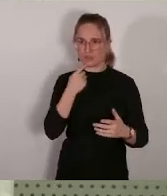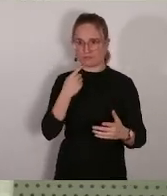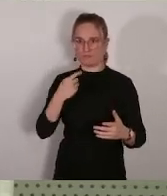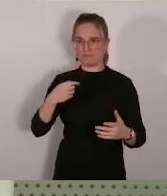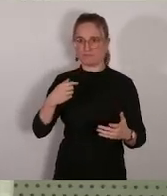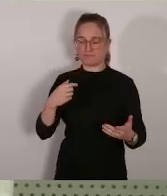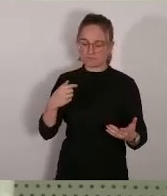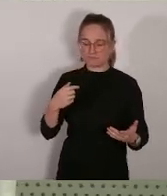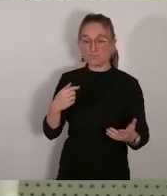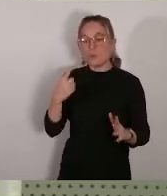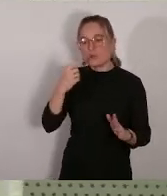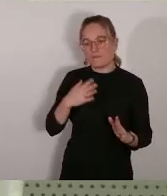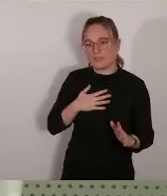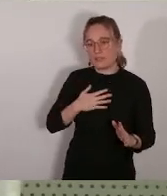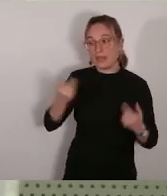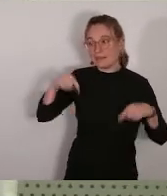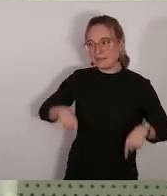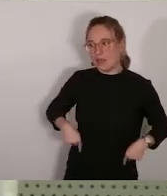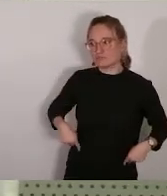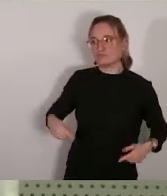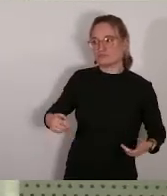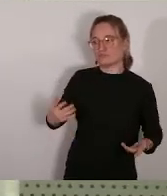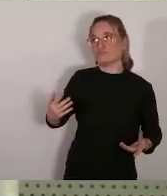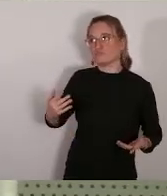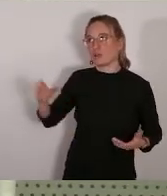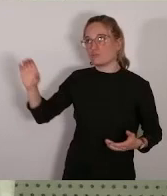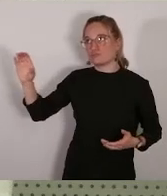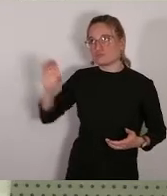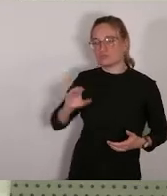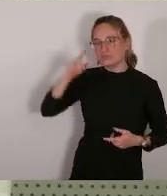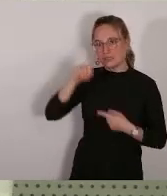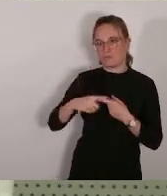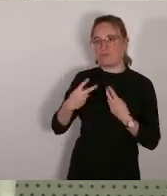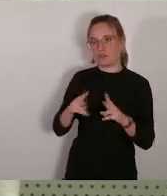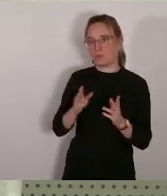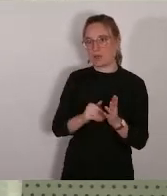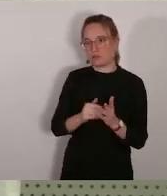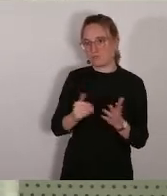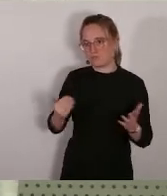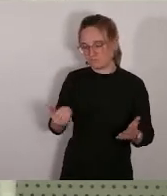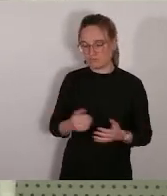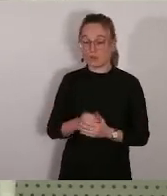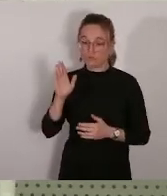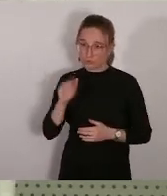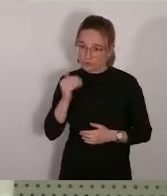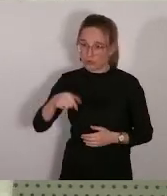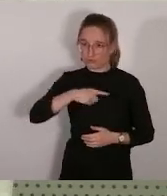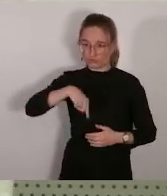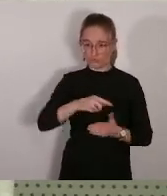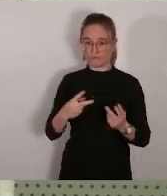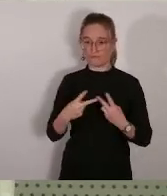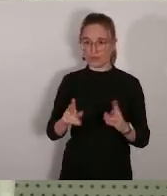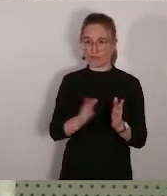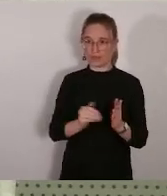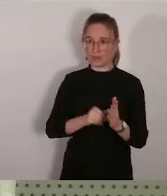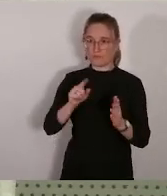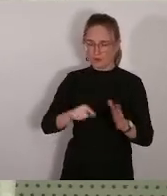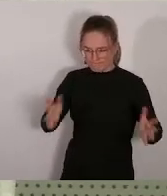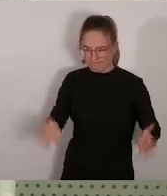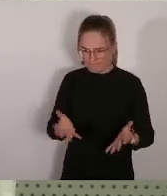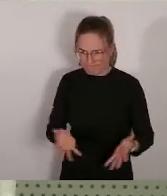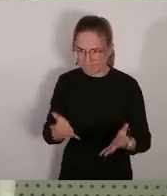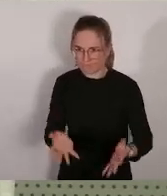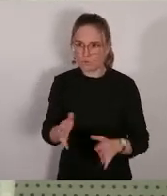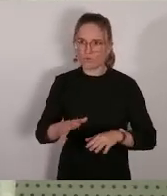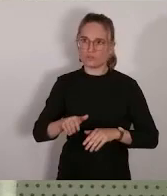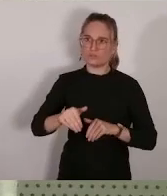pour la ville de Marseille résultat il nous faut donc continuer nous la ville de Marseille à encourager les productions et notamment les productions de logements sociaux